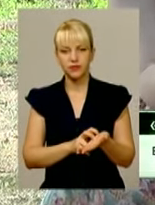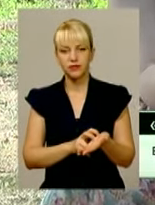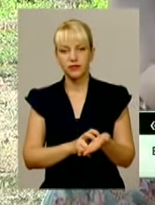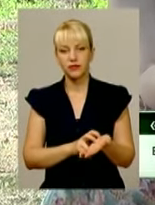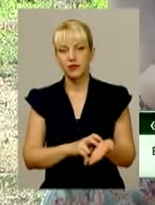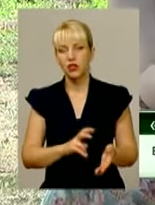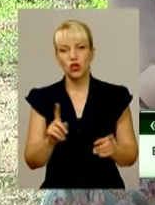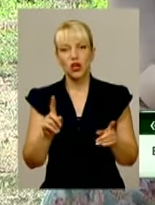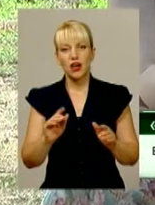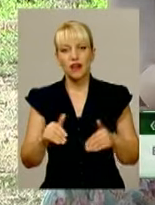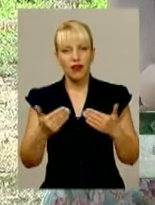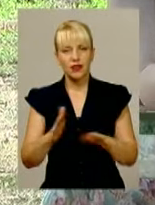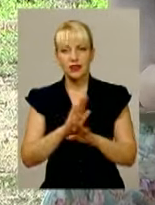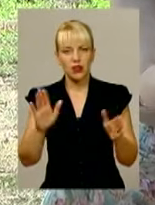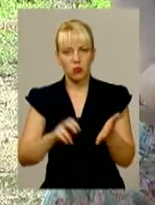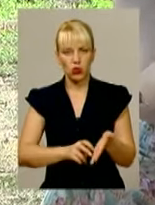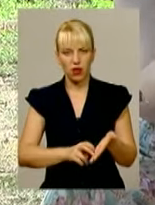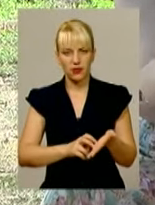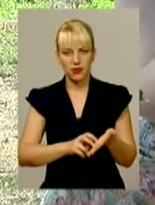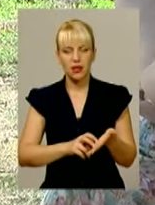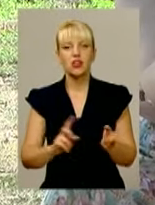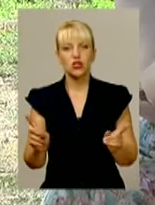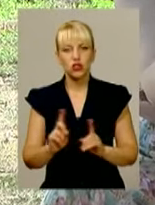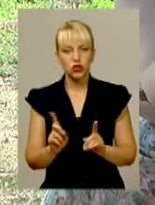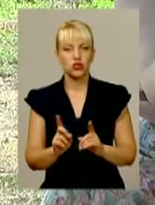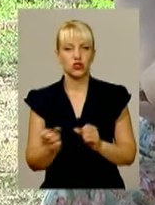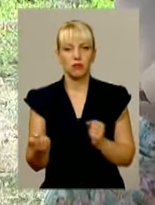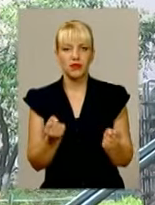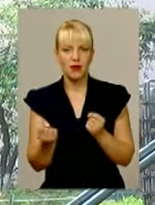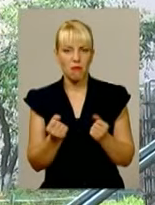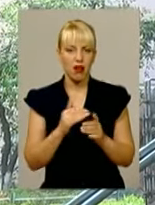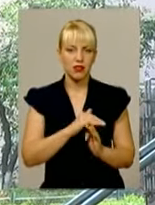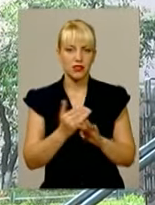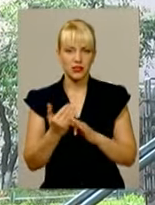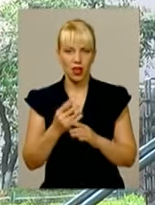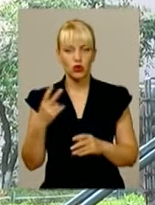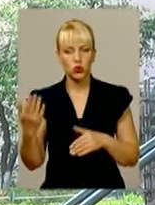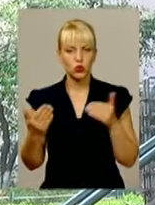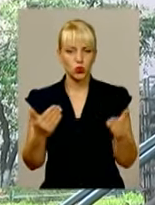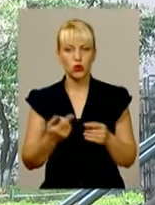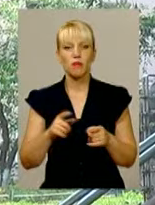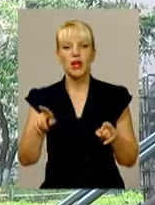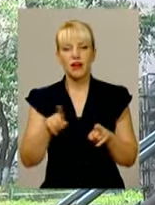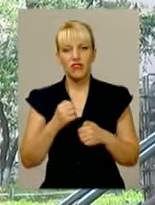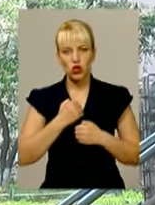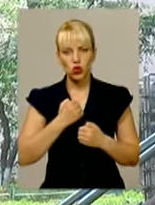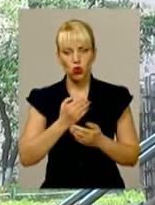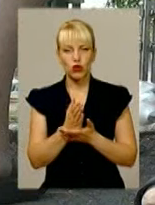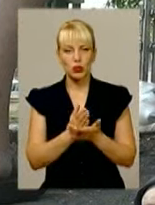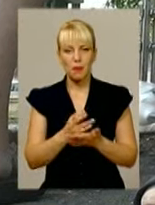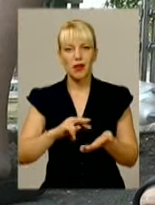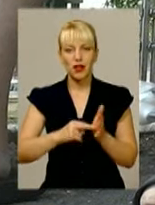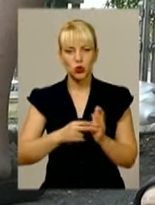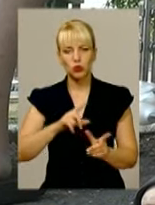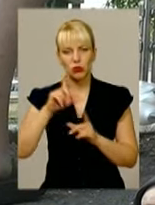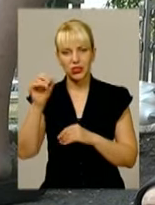Щоб не боялися. Щоб трималися друг за другом. Військовослужбовець планує повернутися на Боремний Схід, аби і